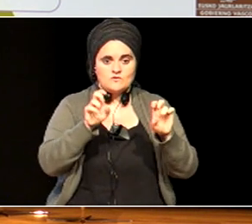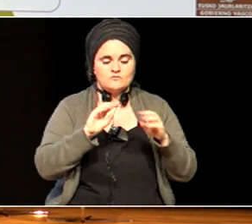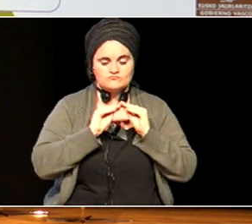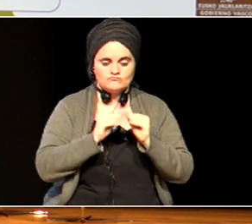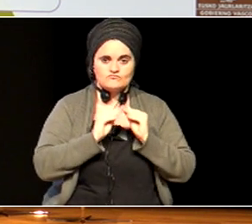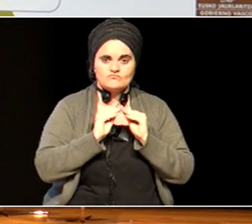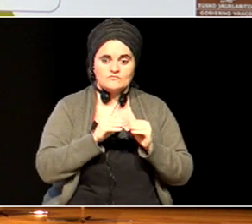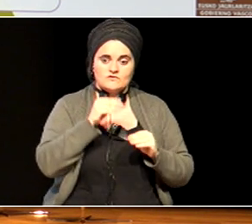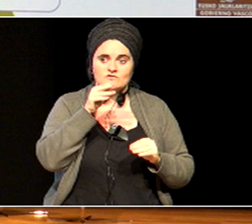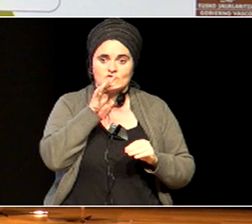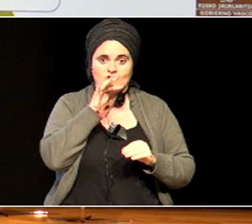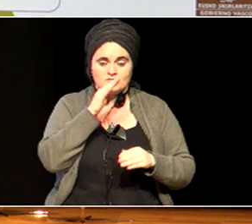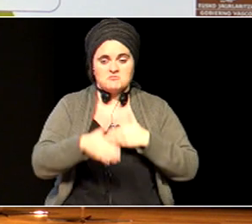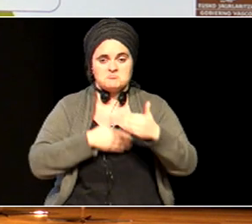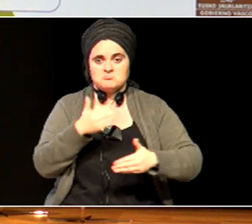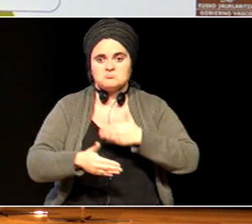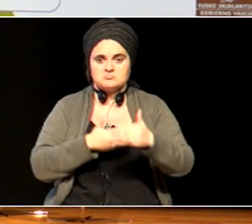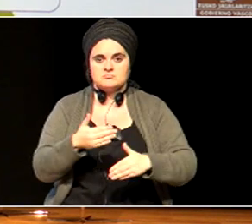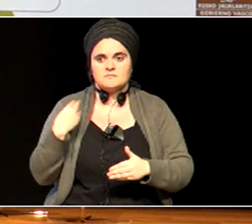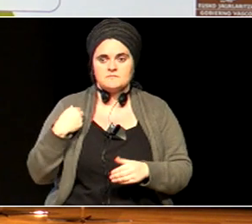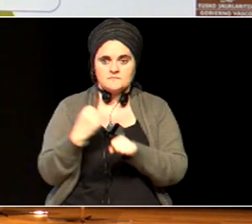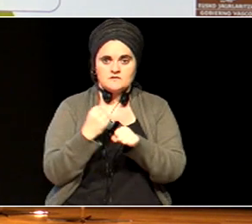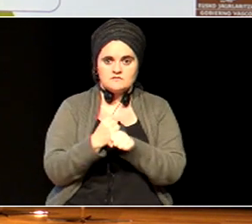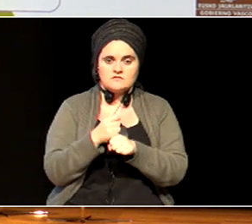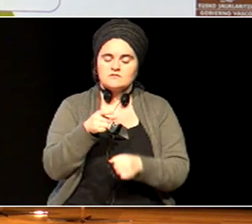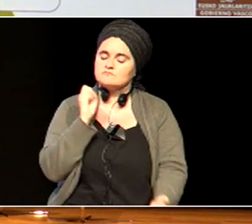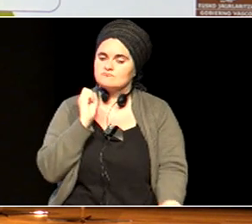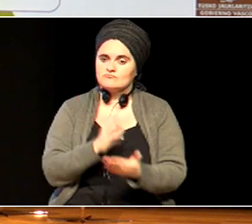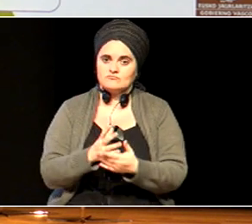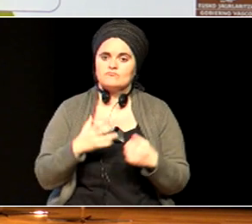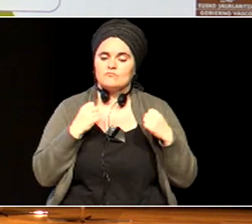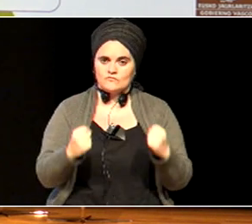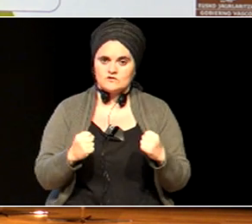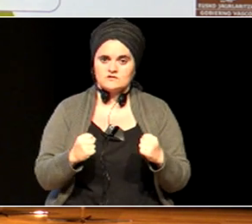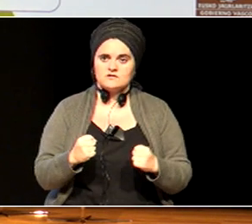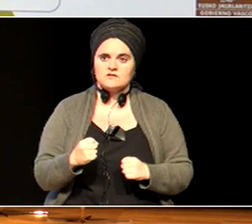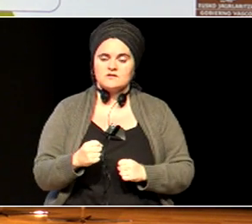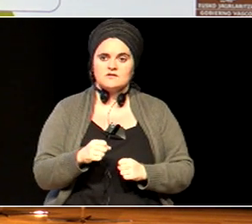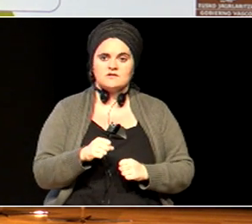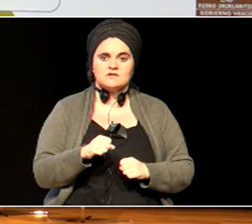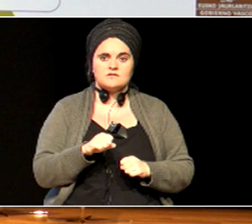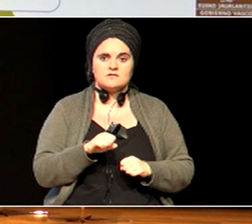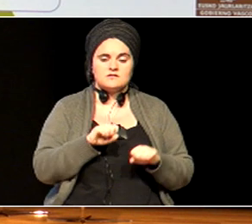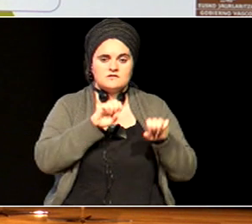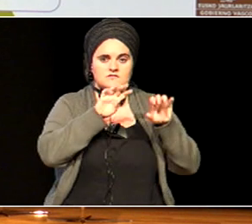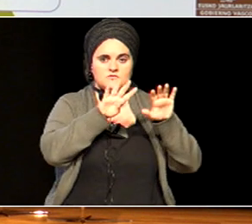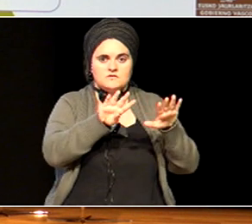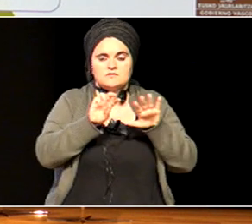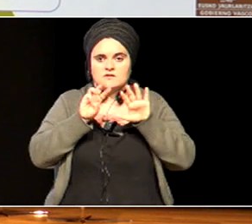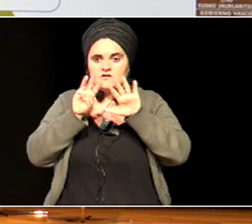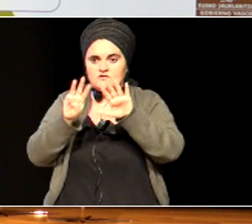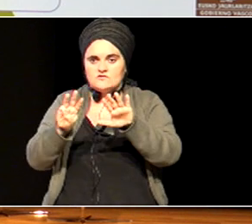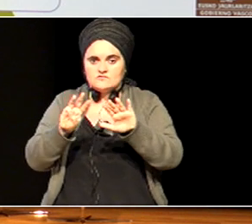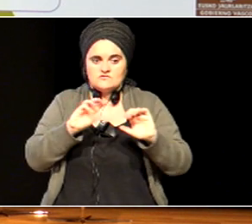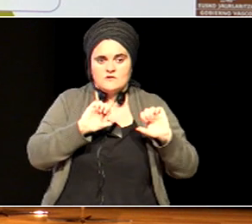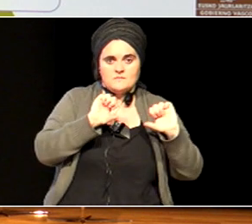horretan daude eta hori da erronka potente bat larogei tamazortzidik daukagulako